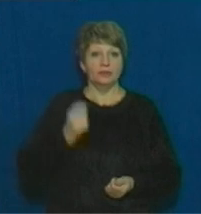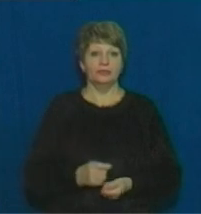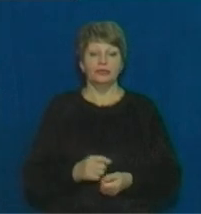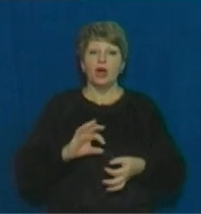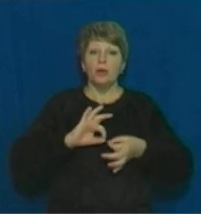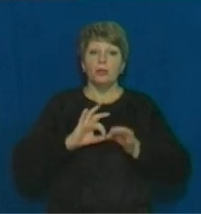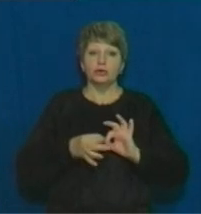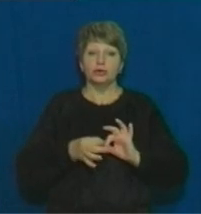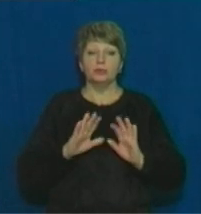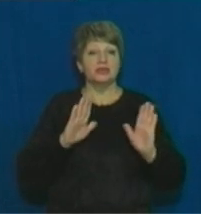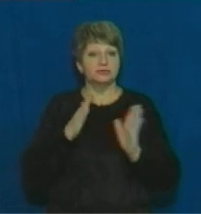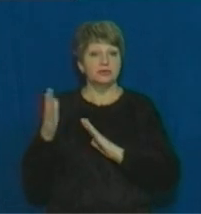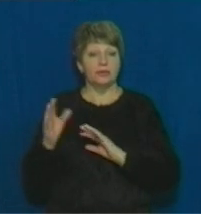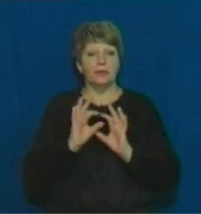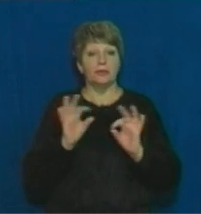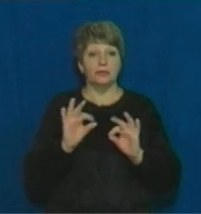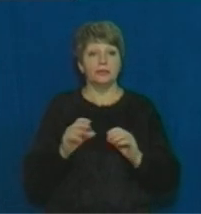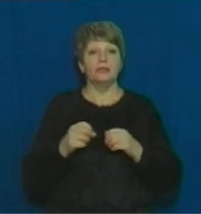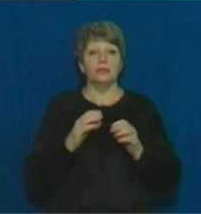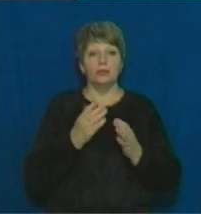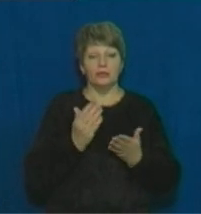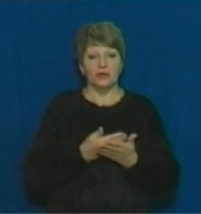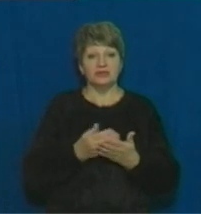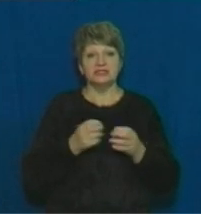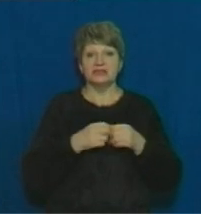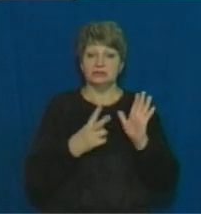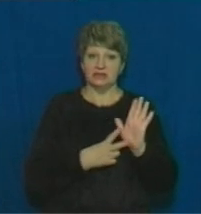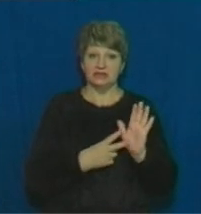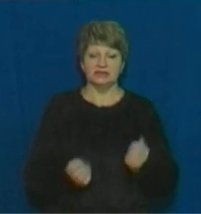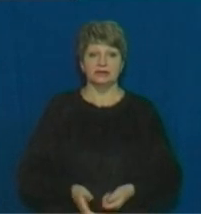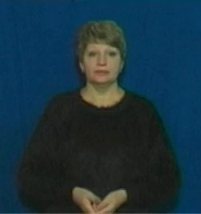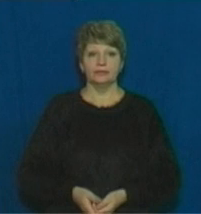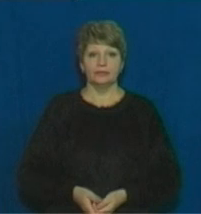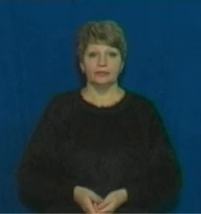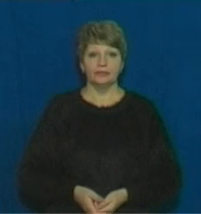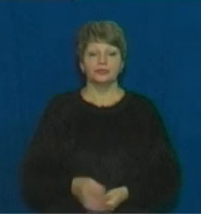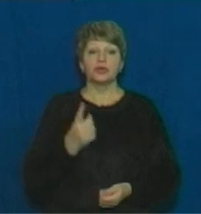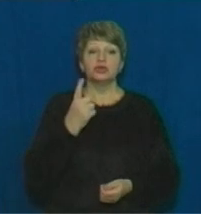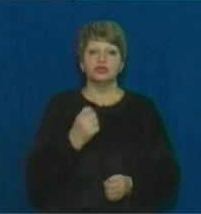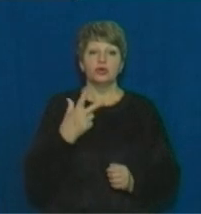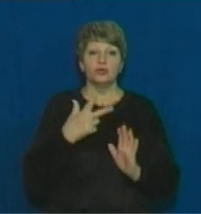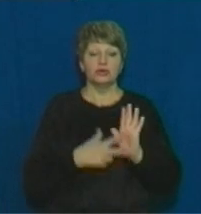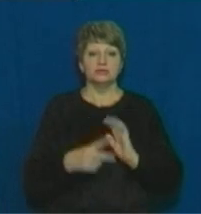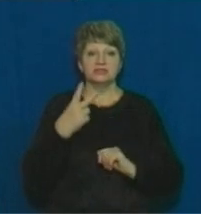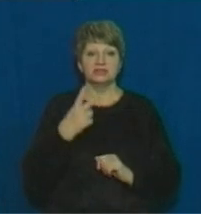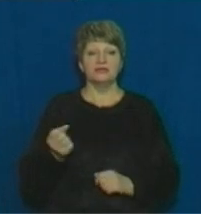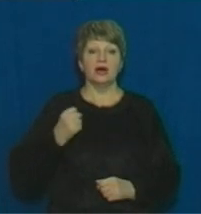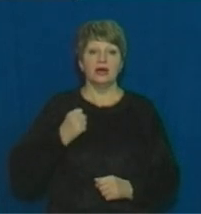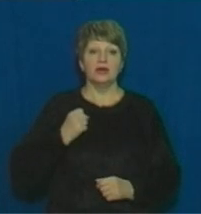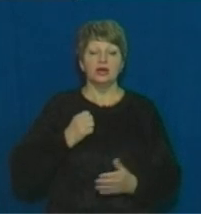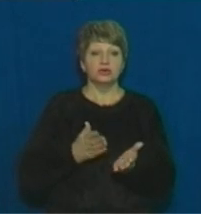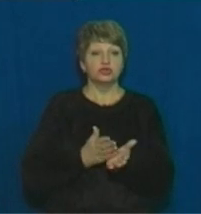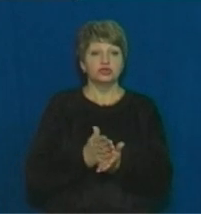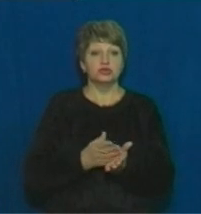Подробиці подій з'ясовує Віталія Ністратенко більше інформацією випуску о 17-й. 182 військовослужбовці з